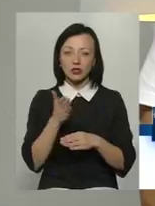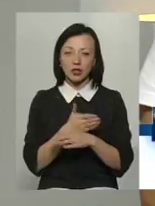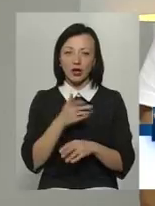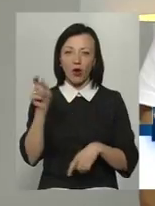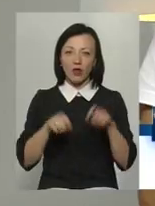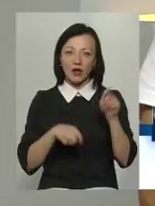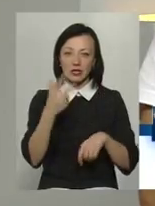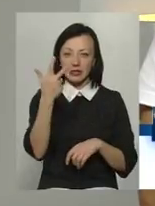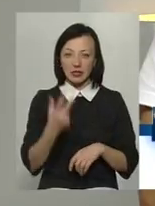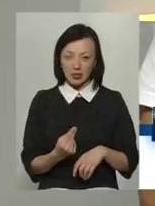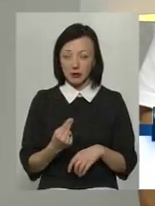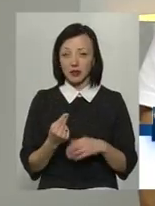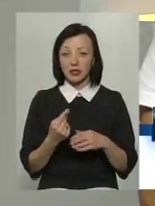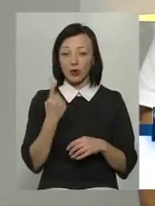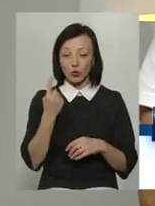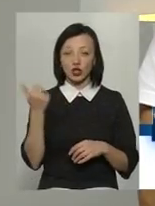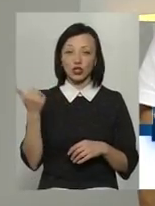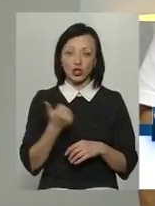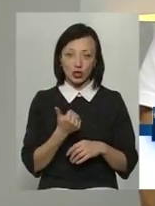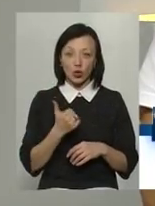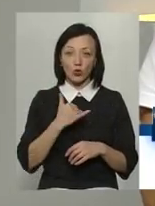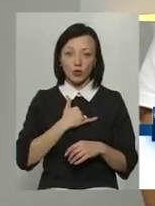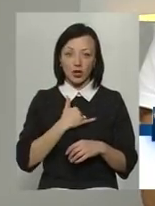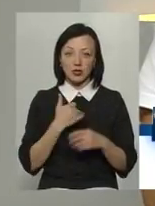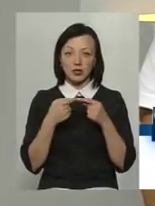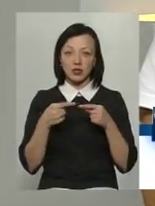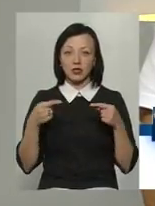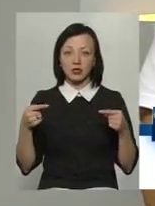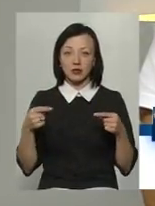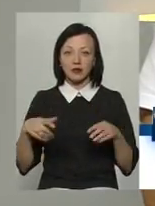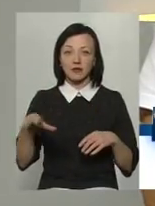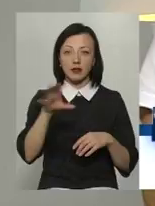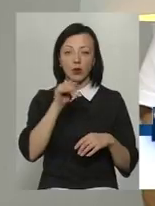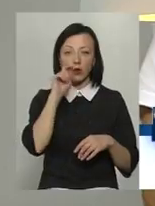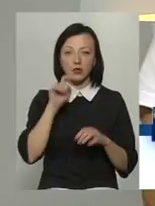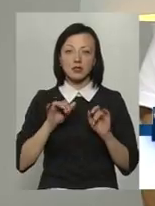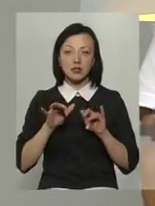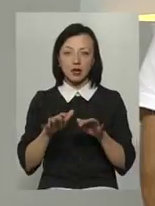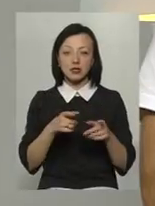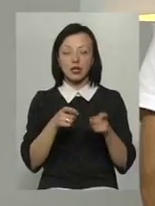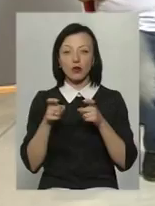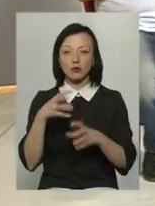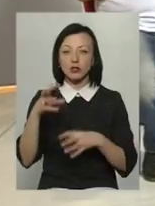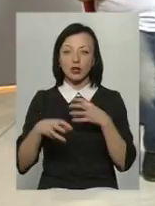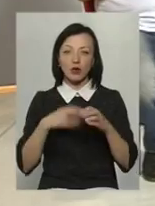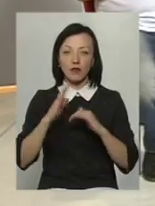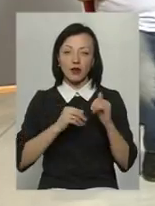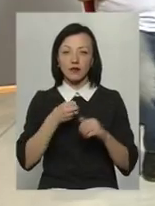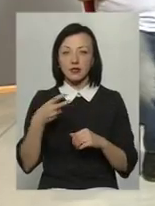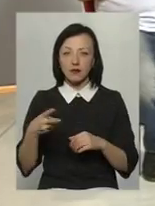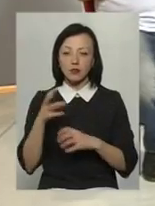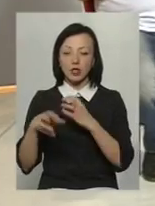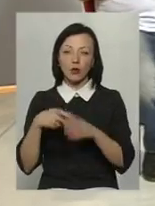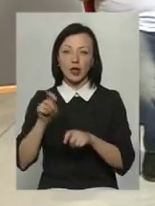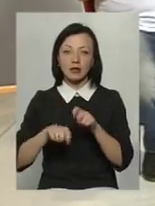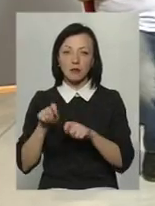27, 28. Тобто, грубо кажучи, за один тиждень у нас низка всеукраїнських заходів із залученням міжнародних фахівців, міжнародних